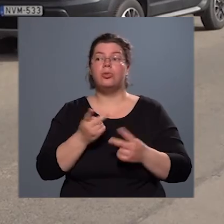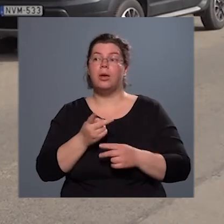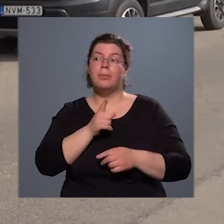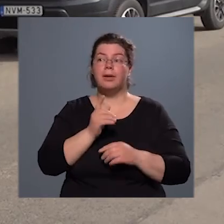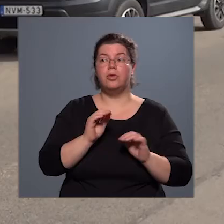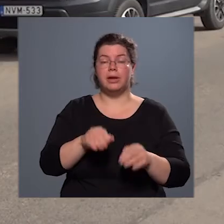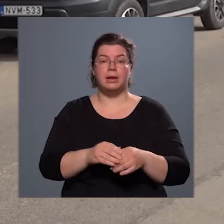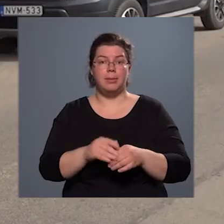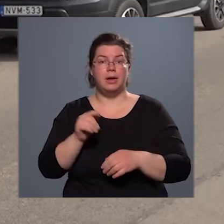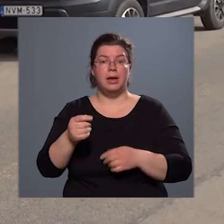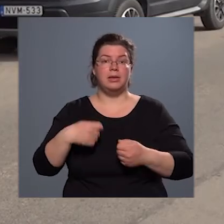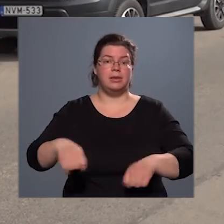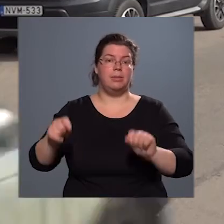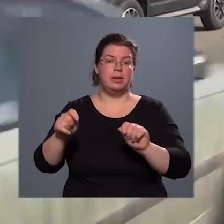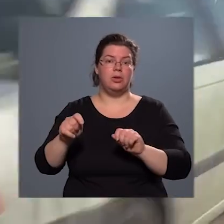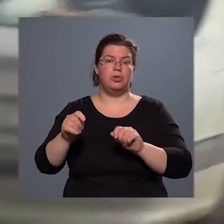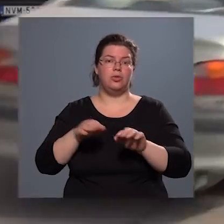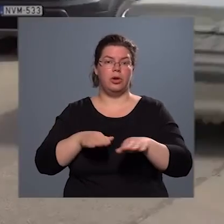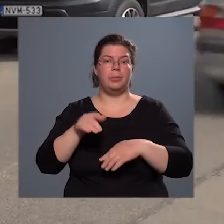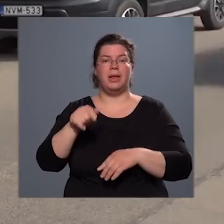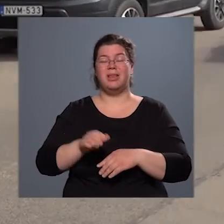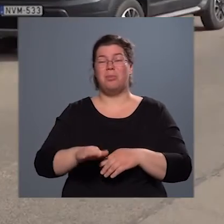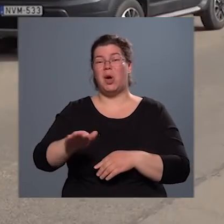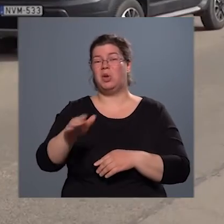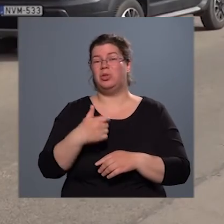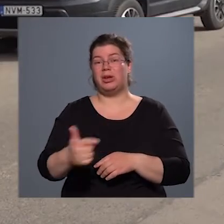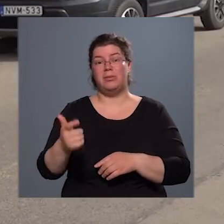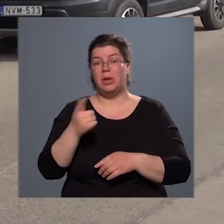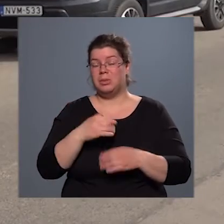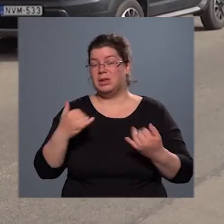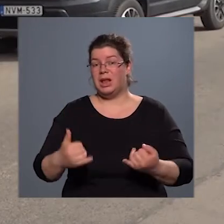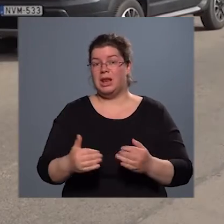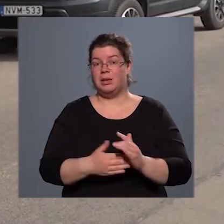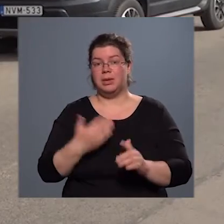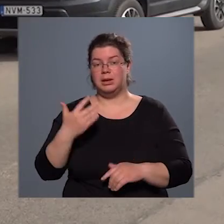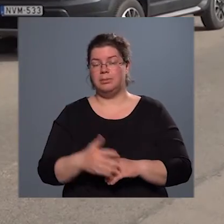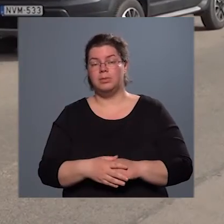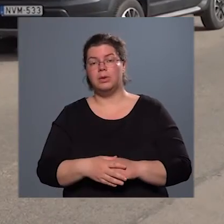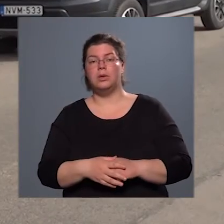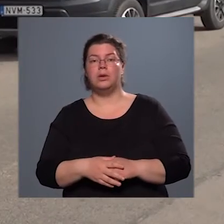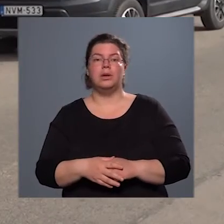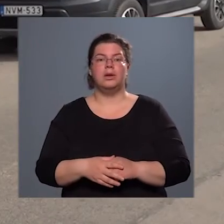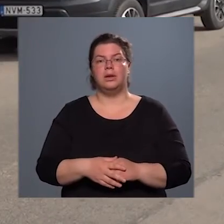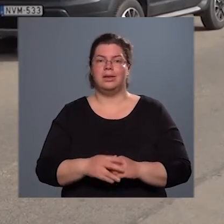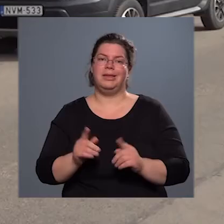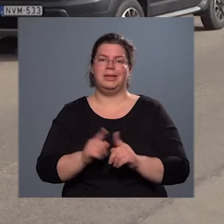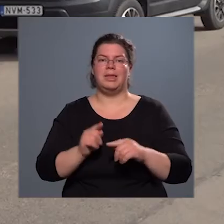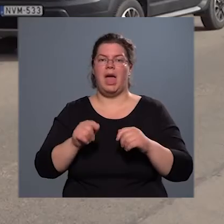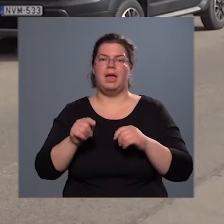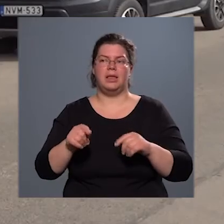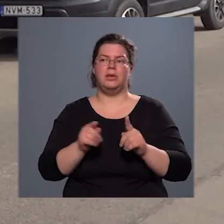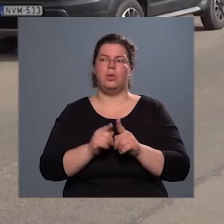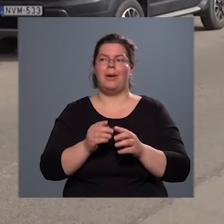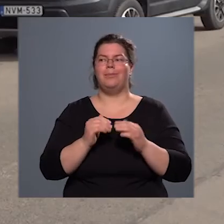támadni ezt az építési forgalommal, ezt a parkolóságot, amit jelenleg úgy nem tudunk még, így ez egy